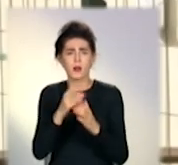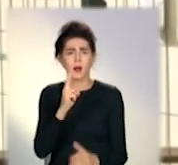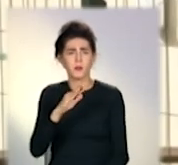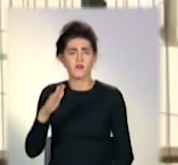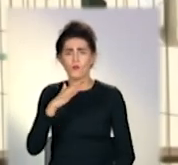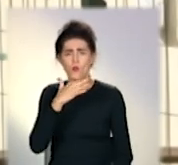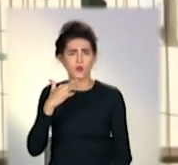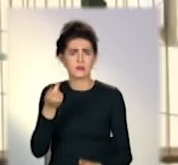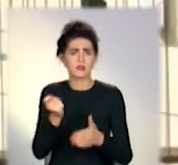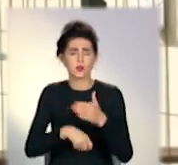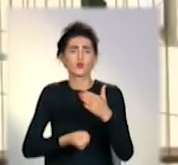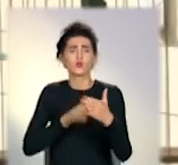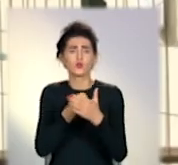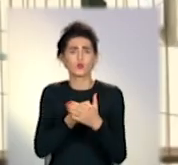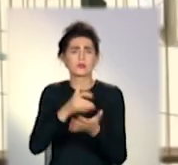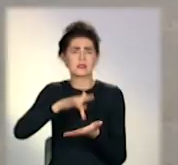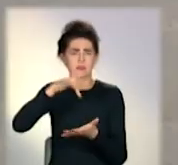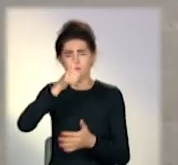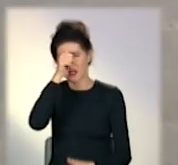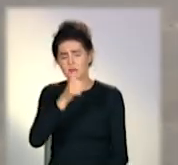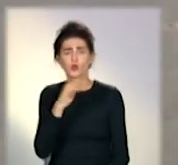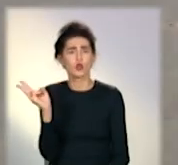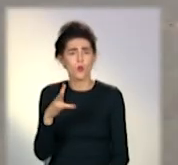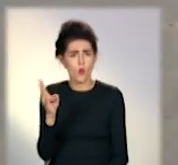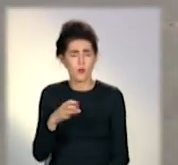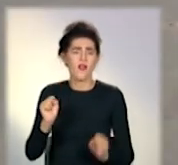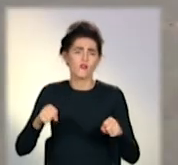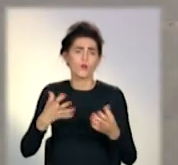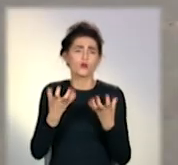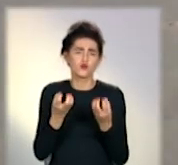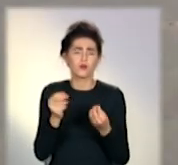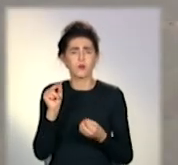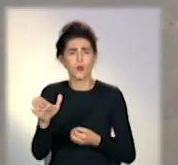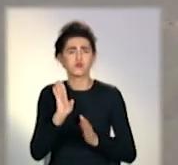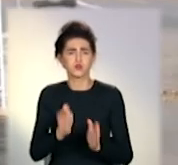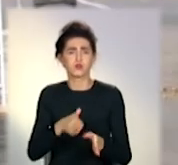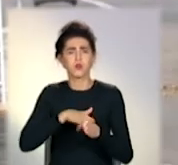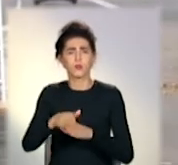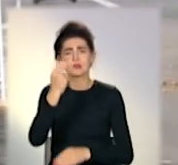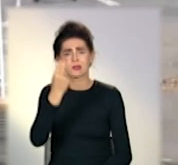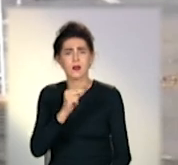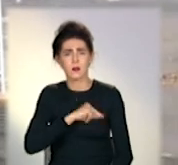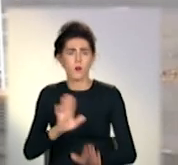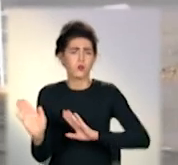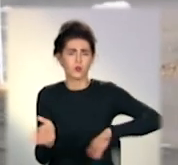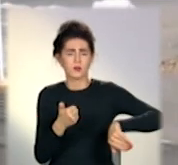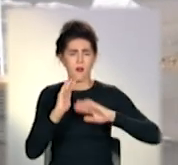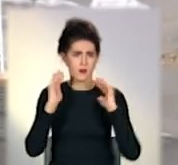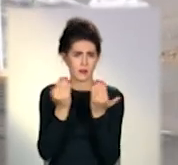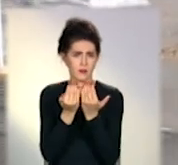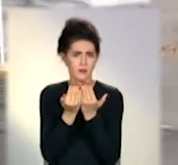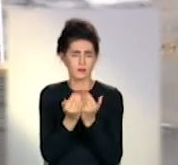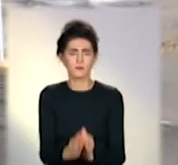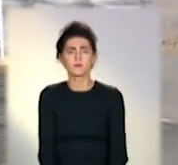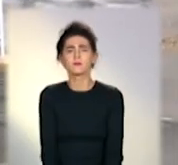щонайменше до середини листопада. А нові пункти пропуску, ймовірно, почнуть повноцінно працювати вже після карантину. Олексій